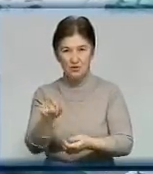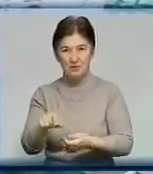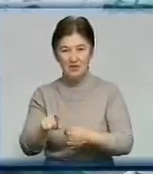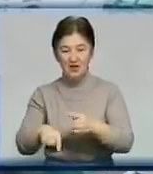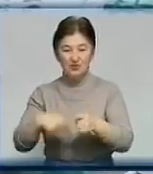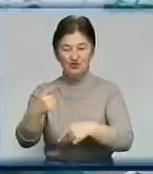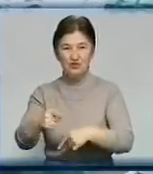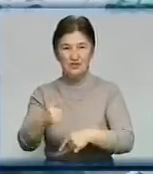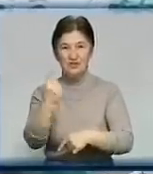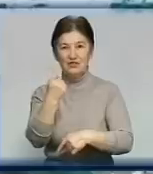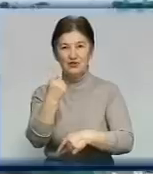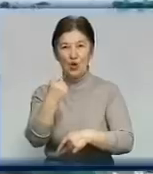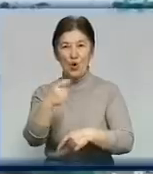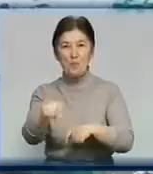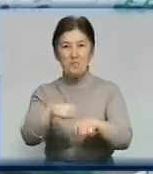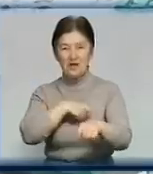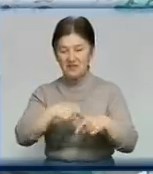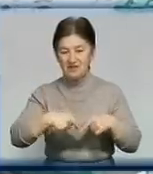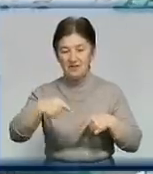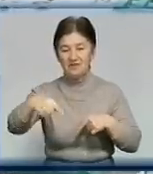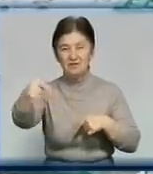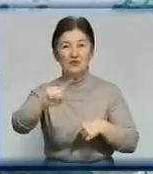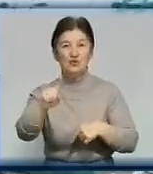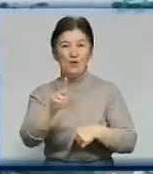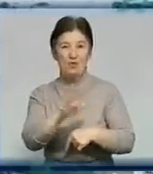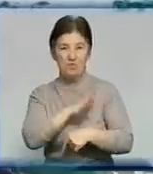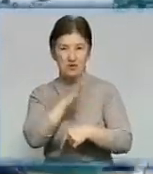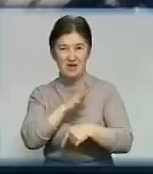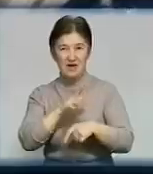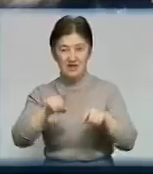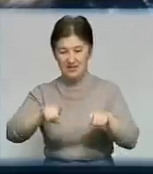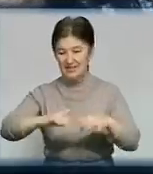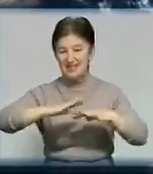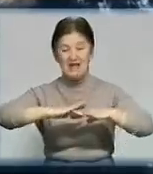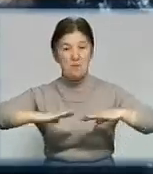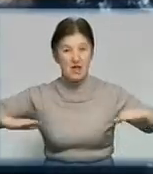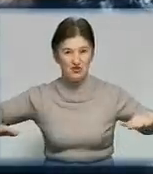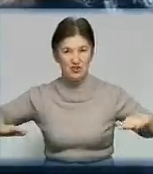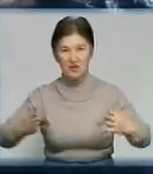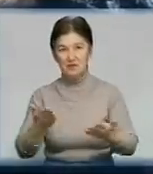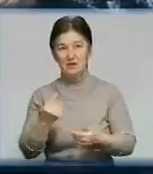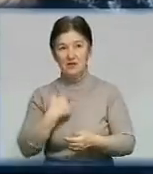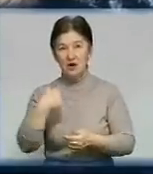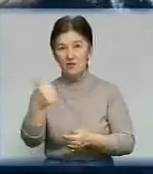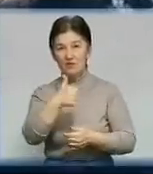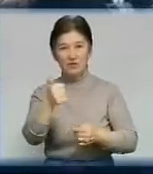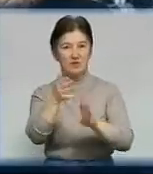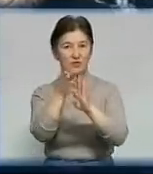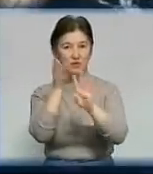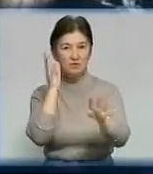метрів скам'я була, щоб можна було садитися, ноги болять тільки. Я поставила б, мабуть, в першу чергу